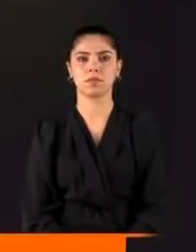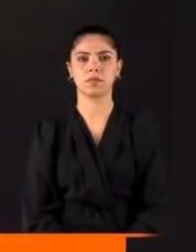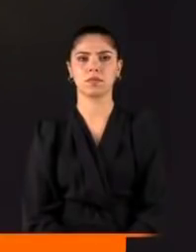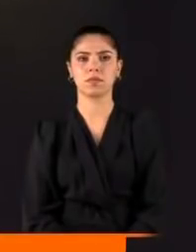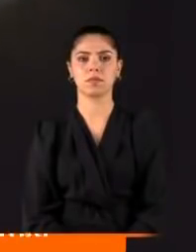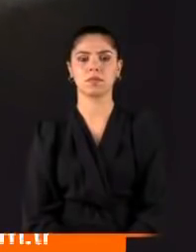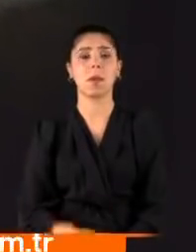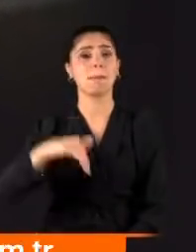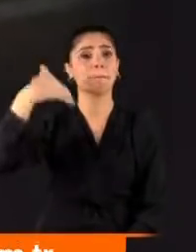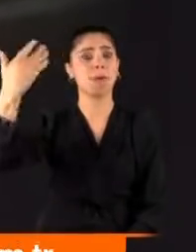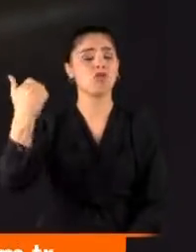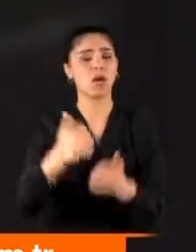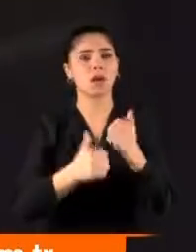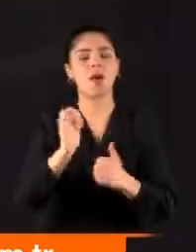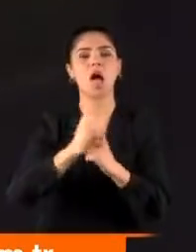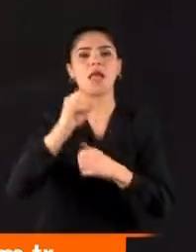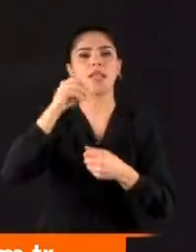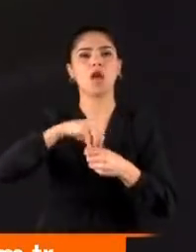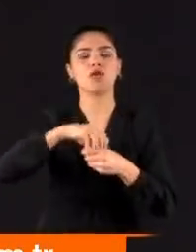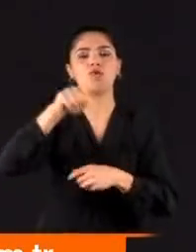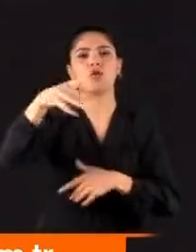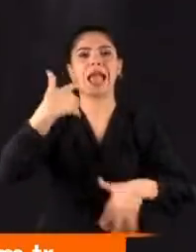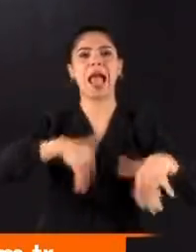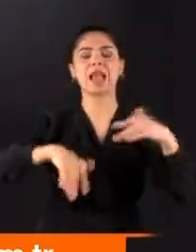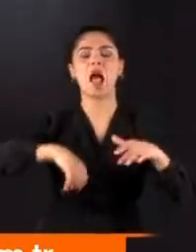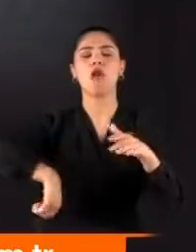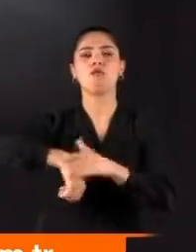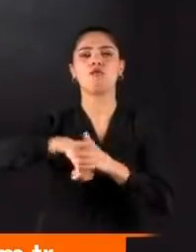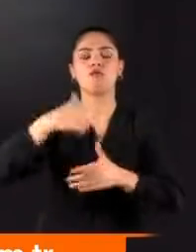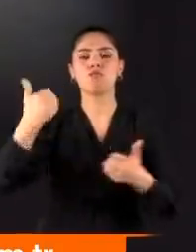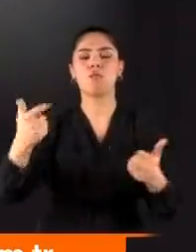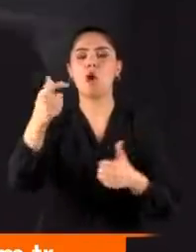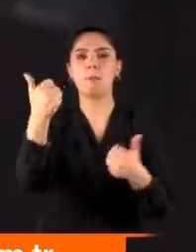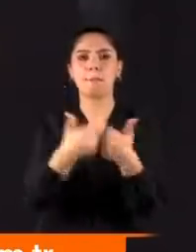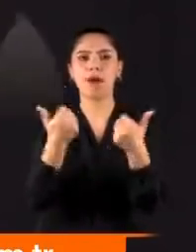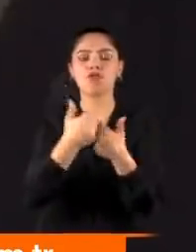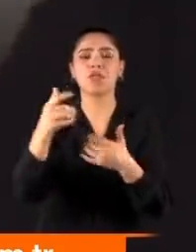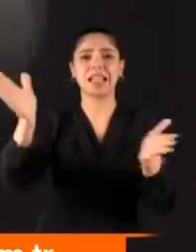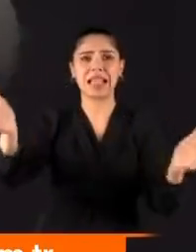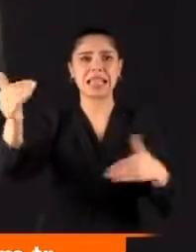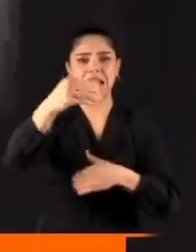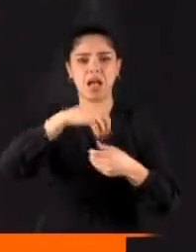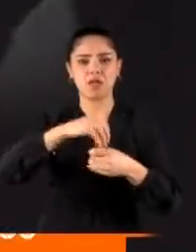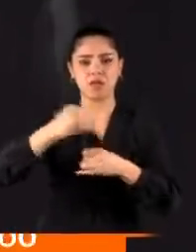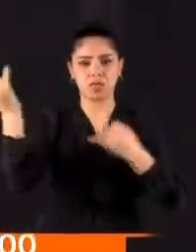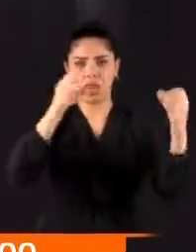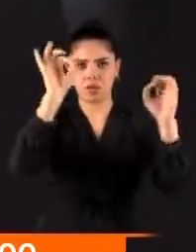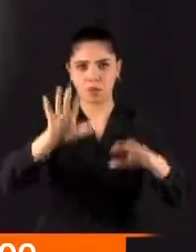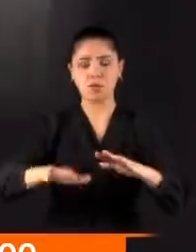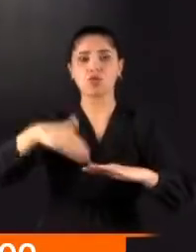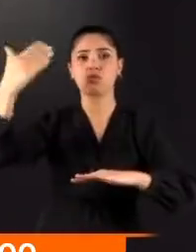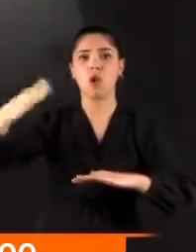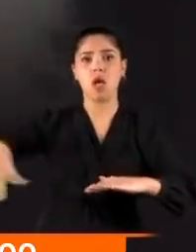Ve bir başka kavga. Antalya'da Ampute Futbol Ligi maçında sahada başlayan tartışmaya önce kulübedekiler, sonra